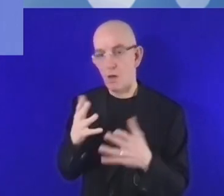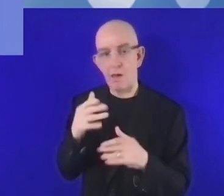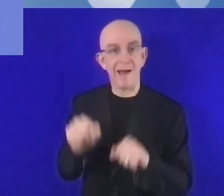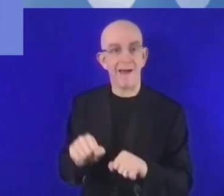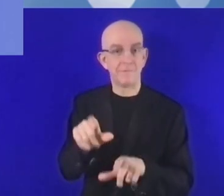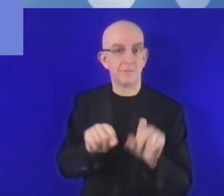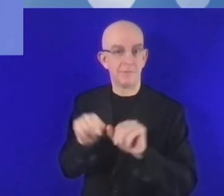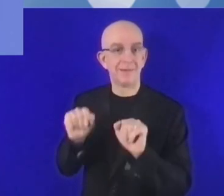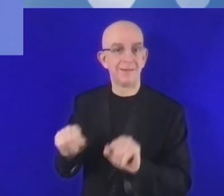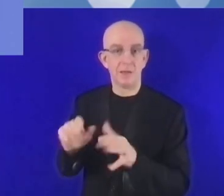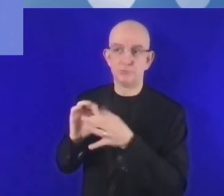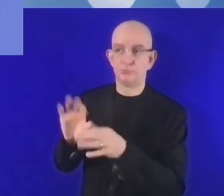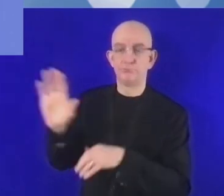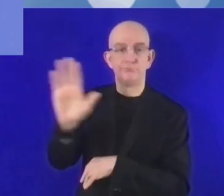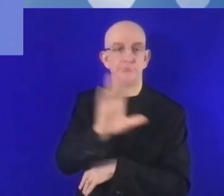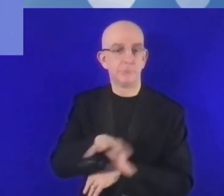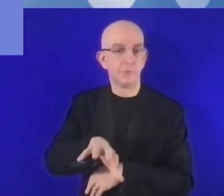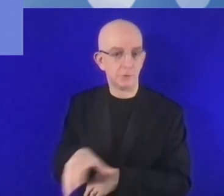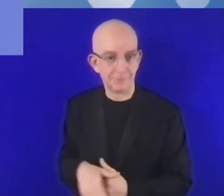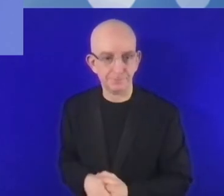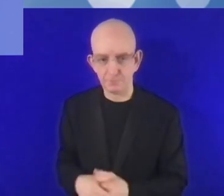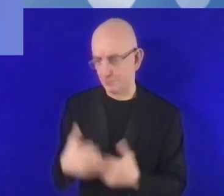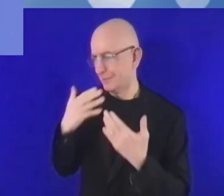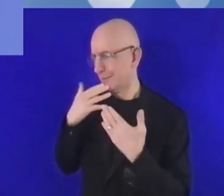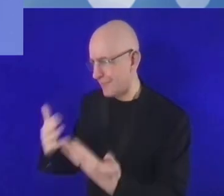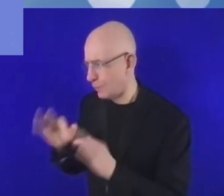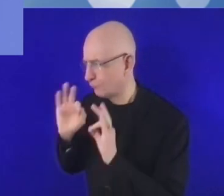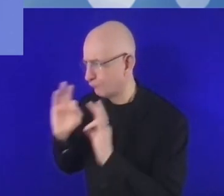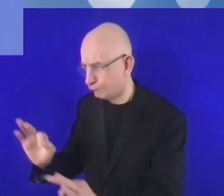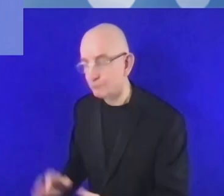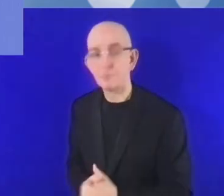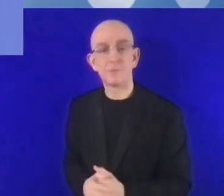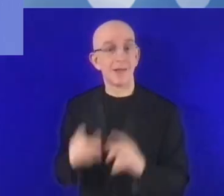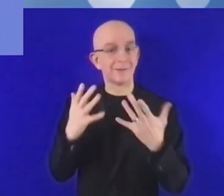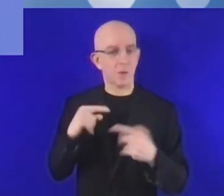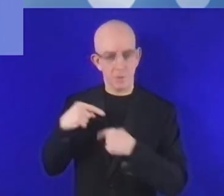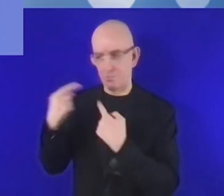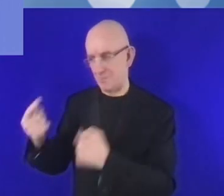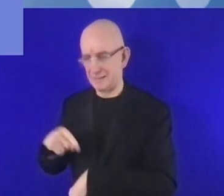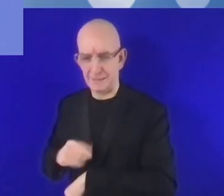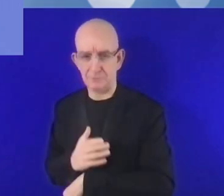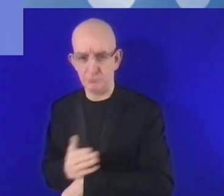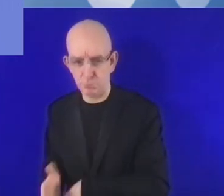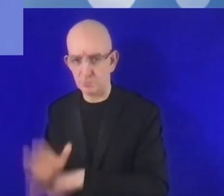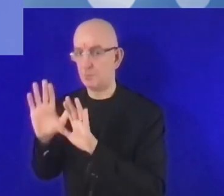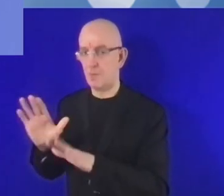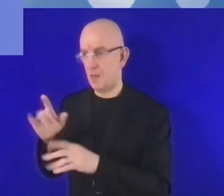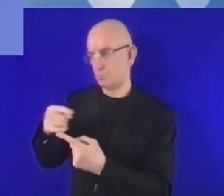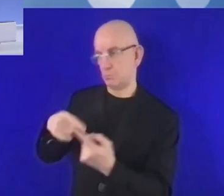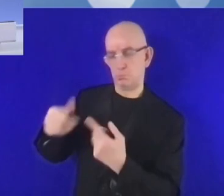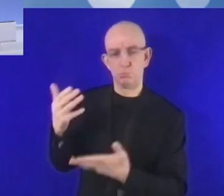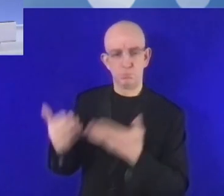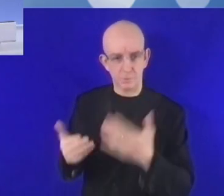مفتوحة في السوق. شكراً جزيلاً ولنعود إلى ذلك